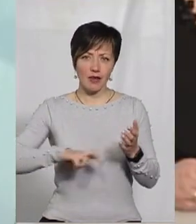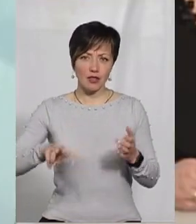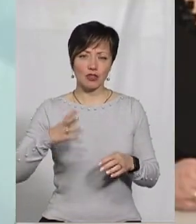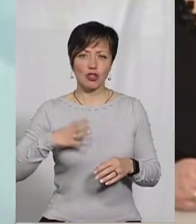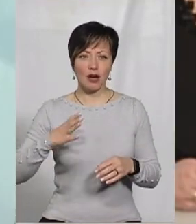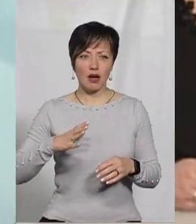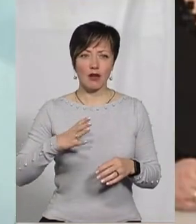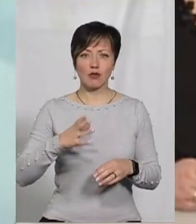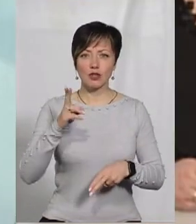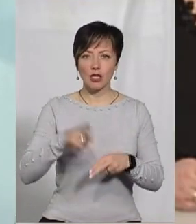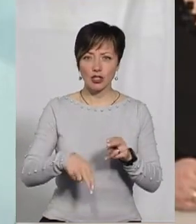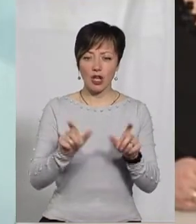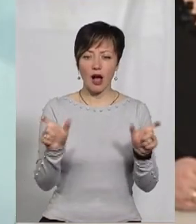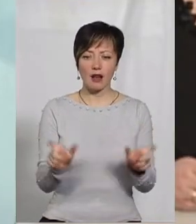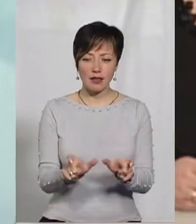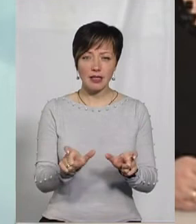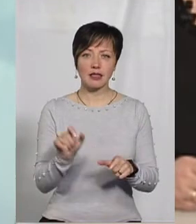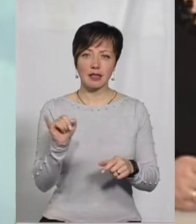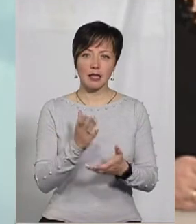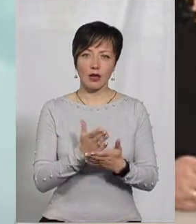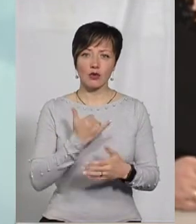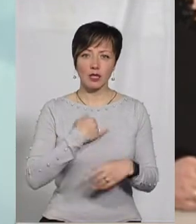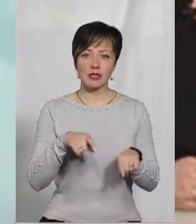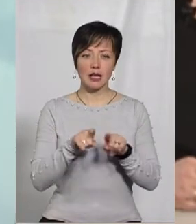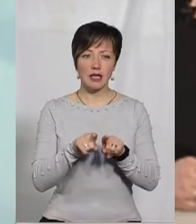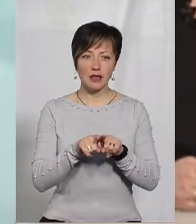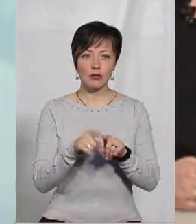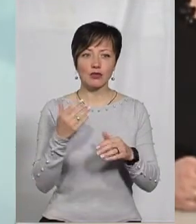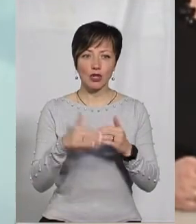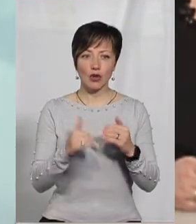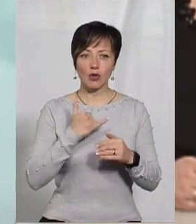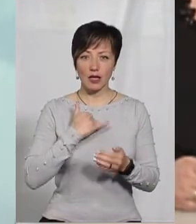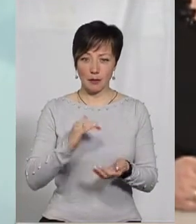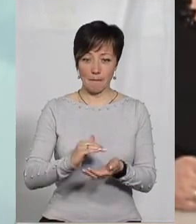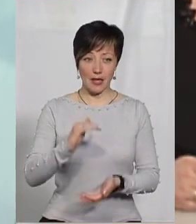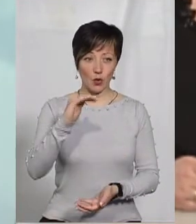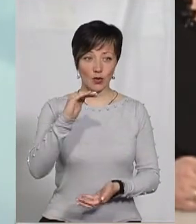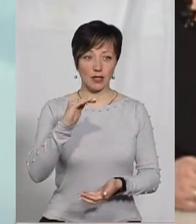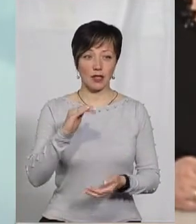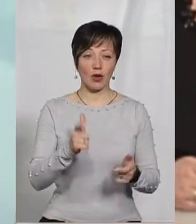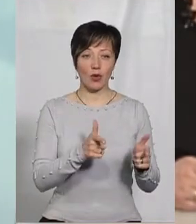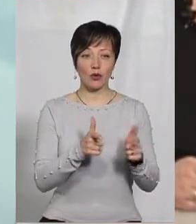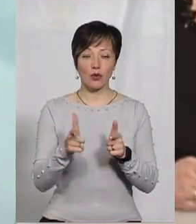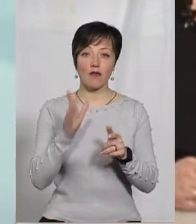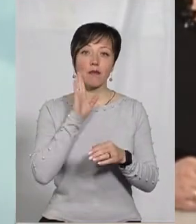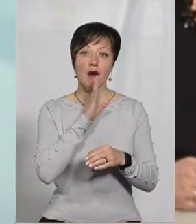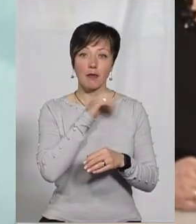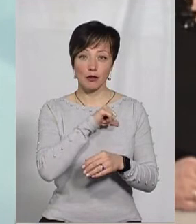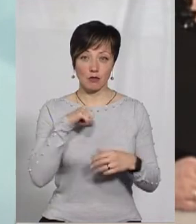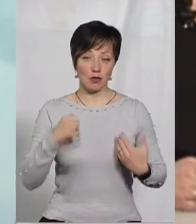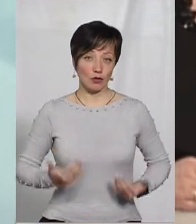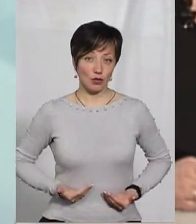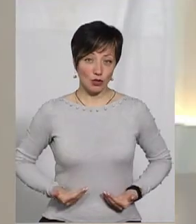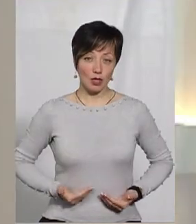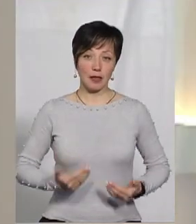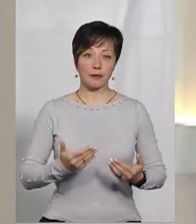і вже чекають, поки закінчиться карантин. Є в нас такі дітки, що вони вже в нас співросли і вже готові мами до самостійного